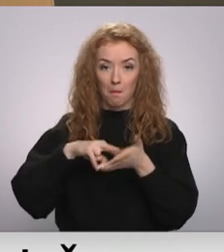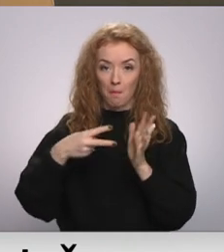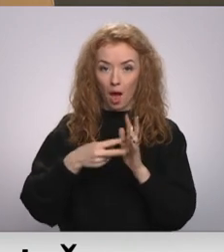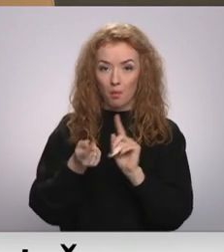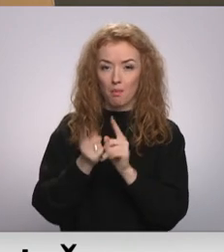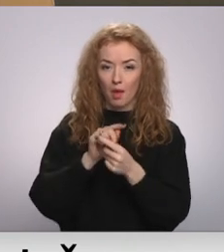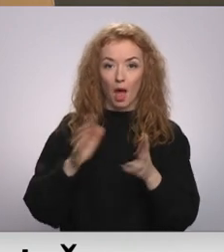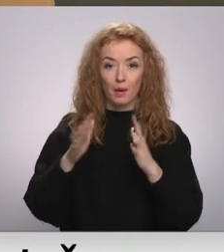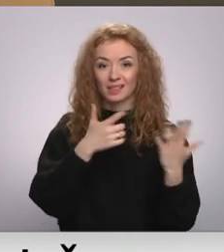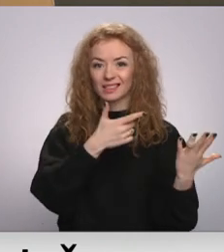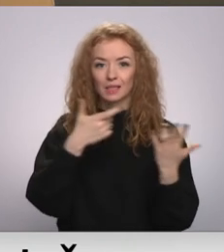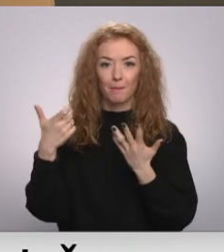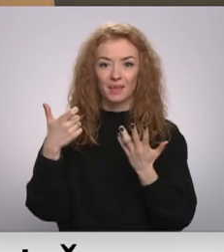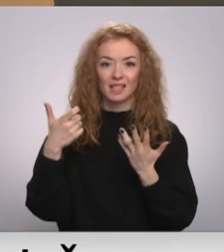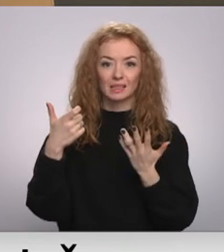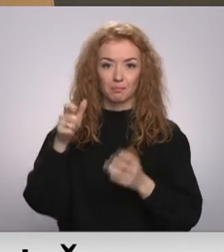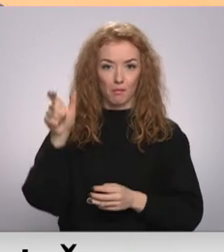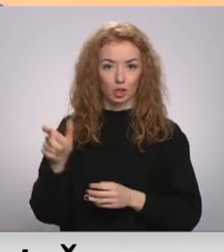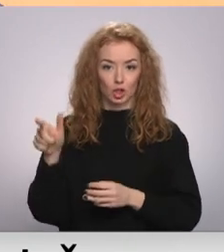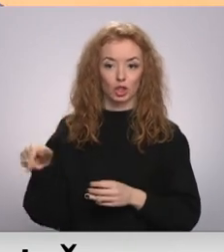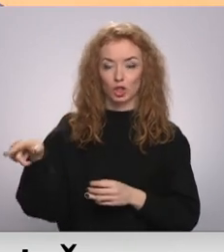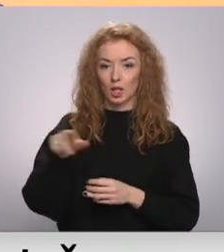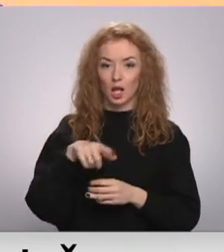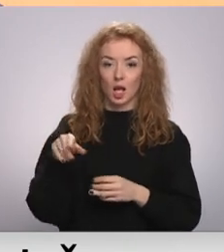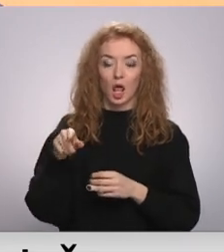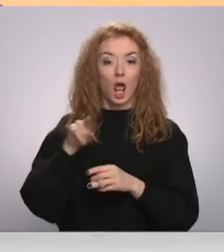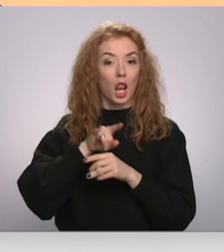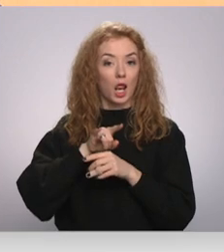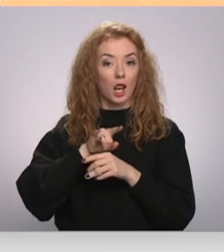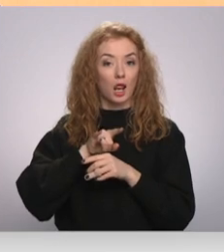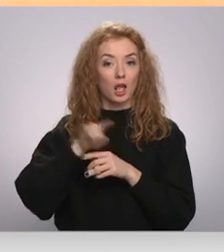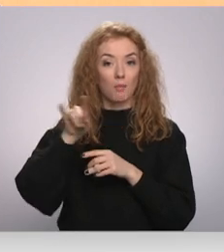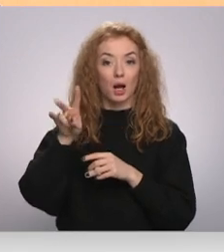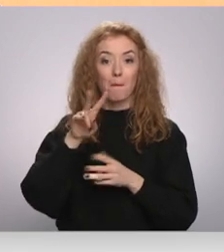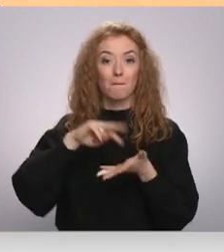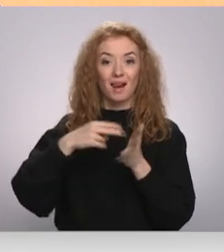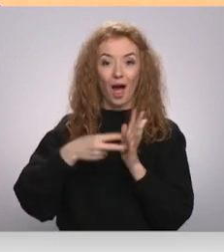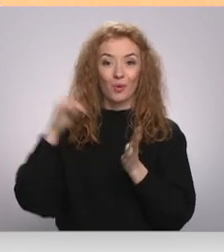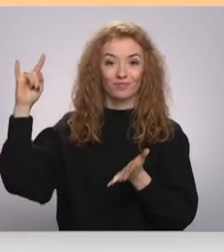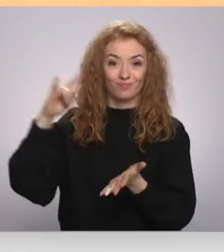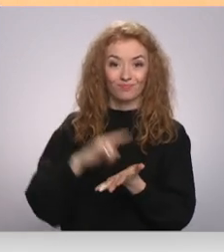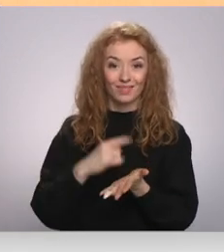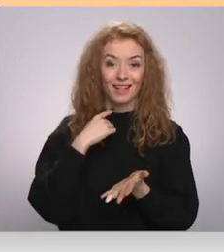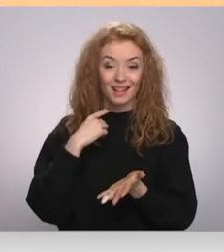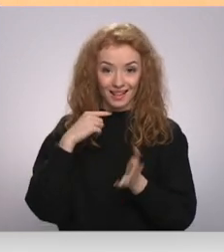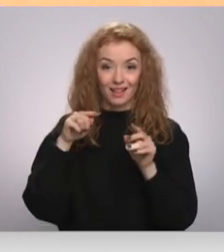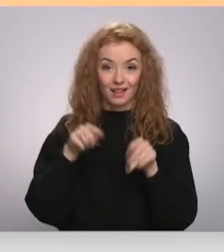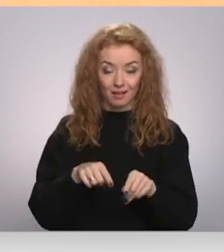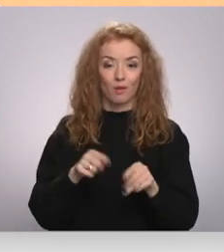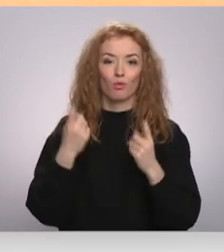mainīt ap 700 lidostas Rīga pasažieru. Gaisa kuģi, tie, kam bija plānos nolaisties lidostā Rīga, ir